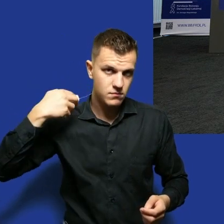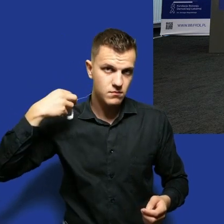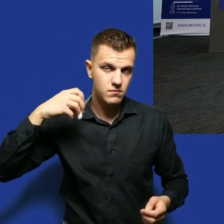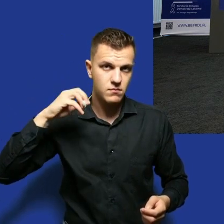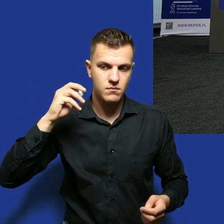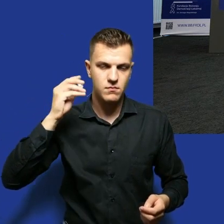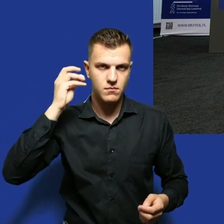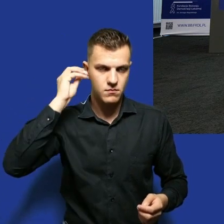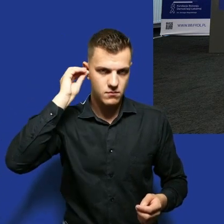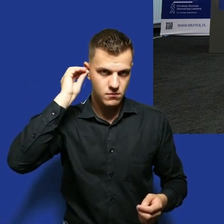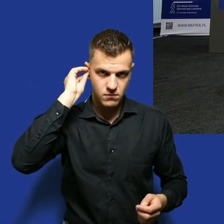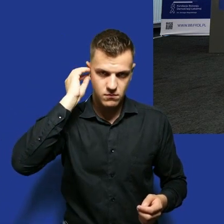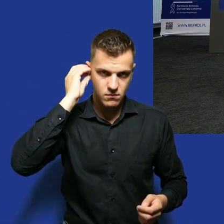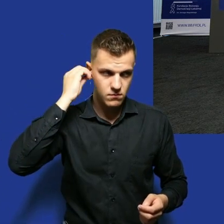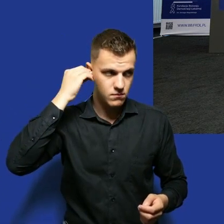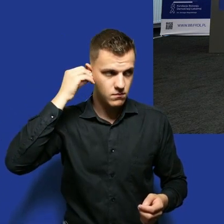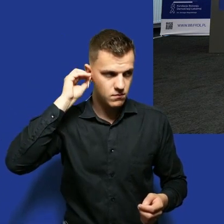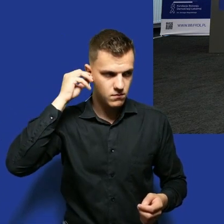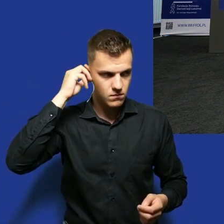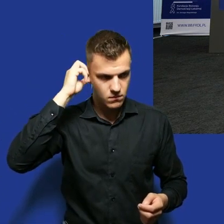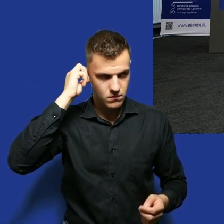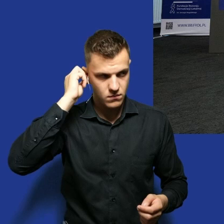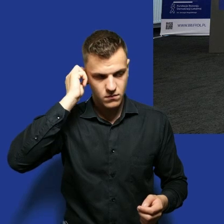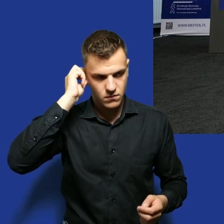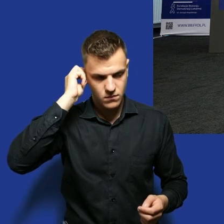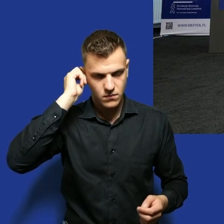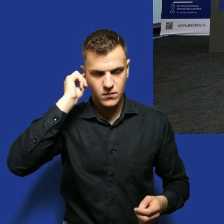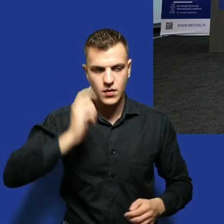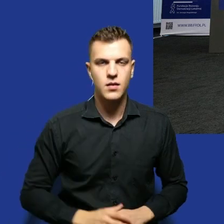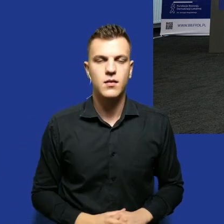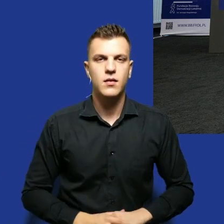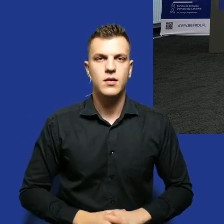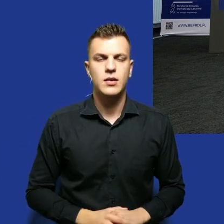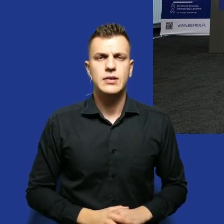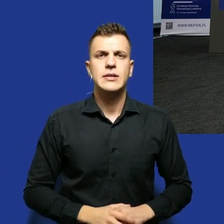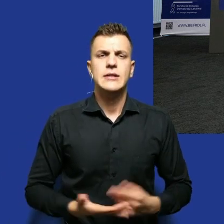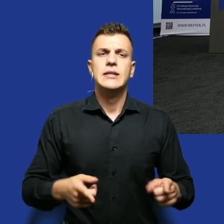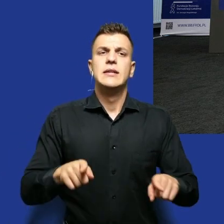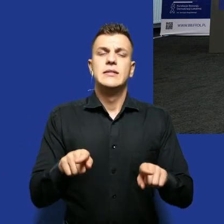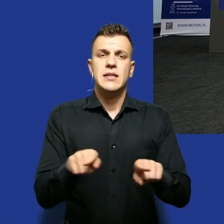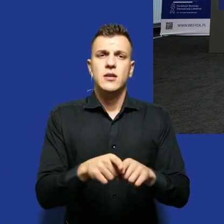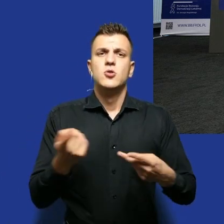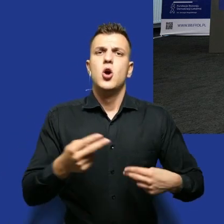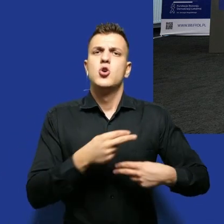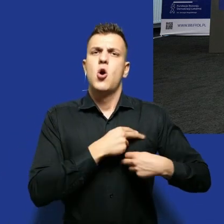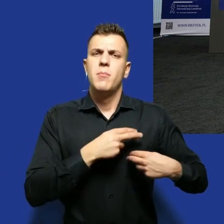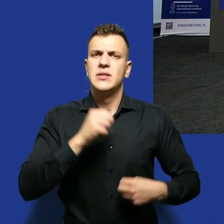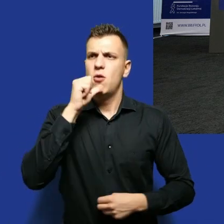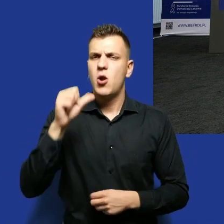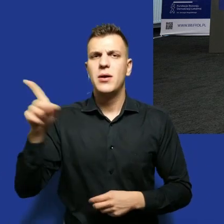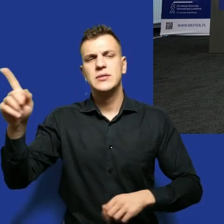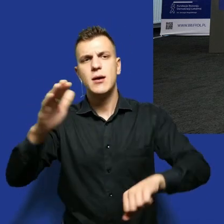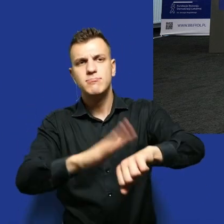Mamy w kontekście Karty Praw Podstawowych i tego, co Komisja Europejska sygnalizuje i